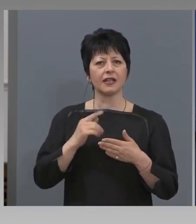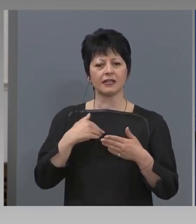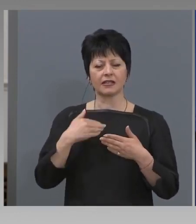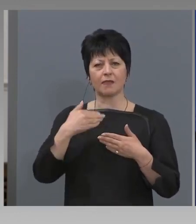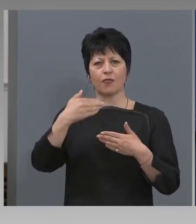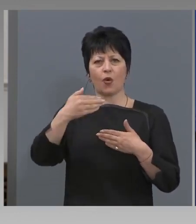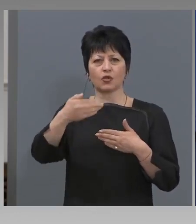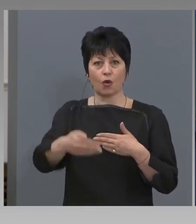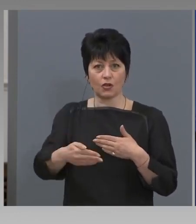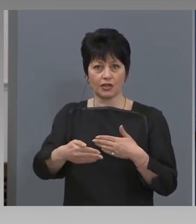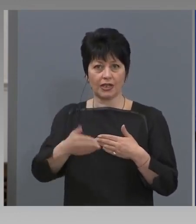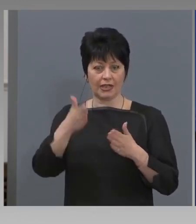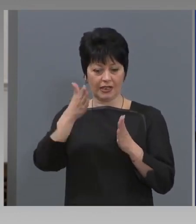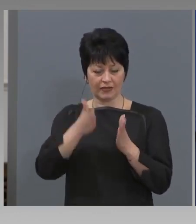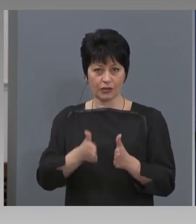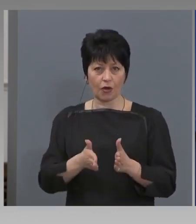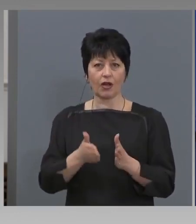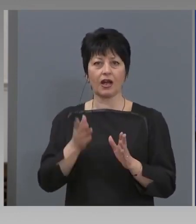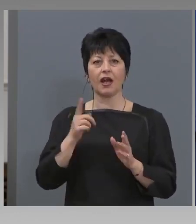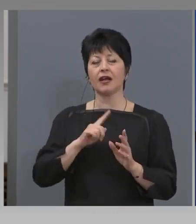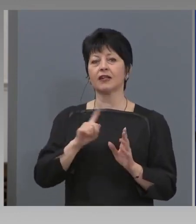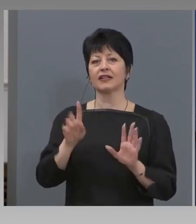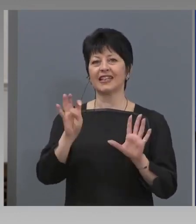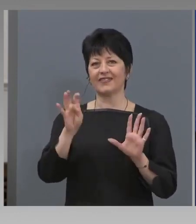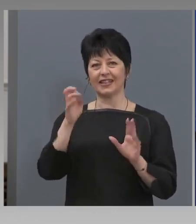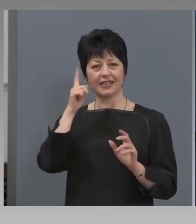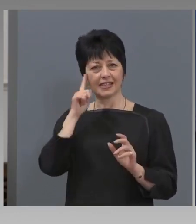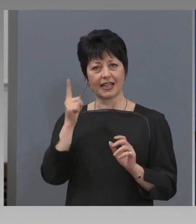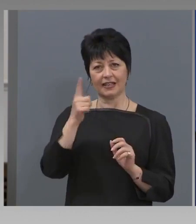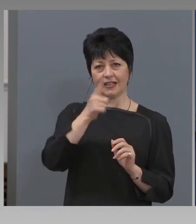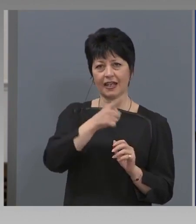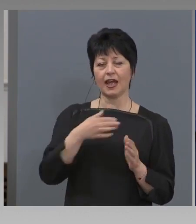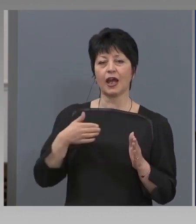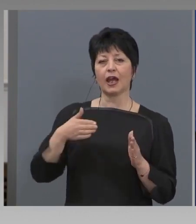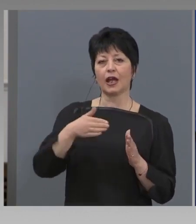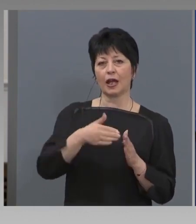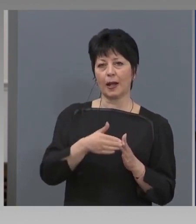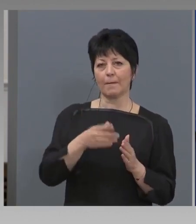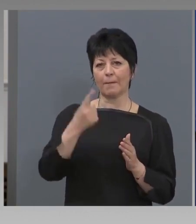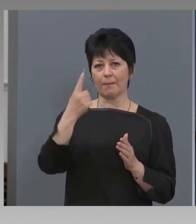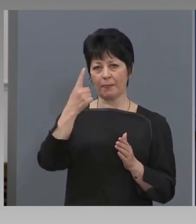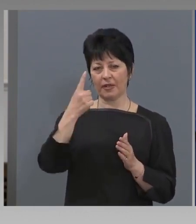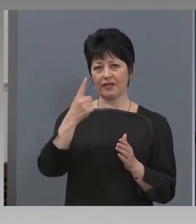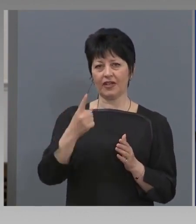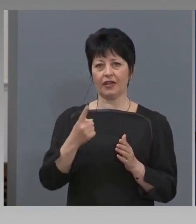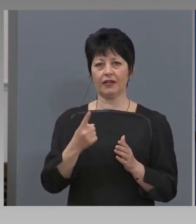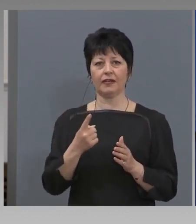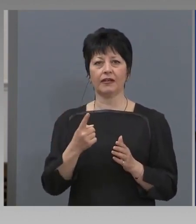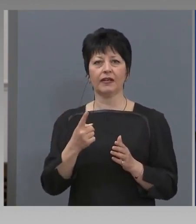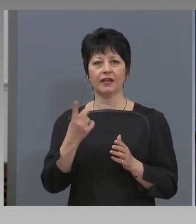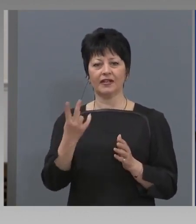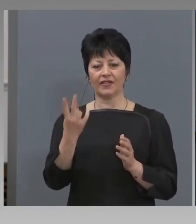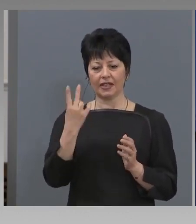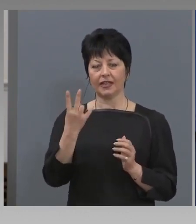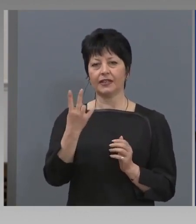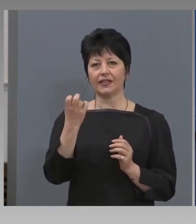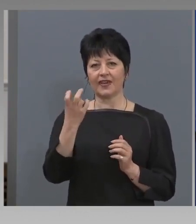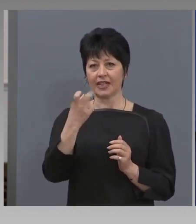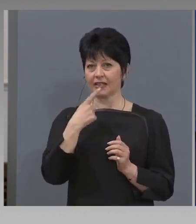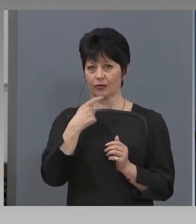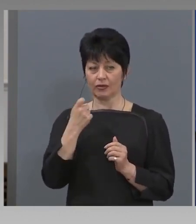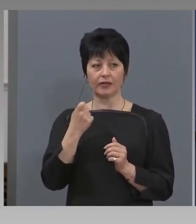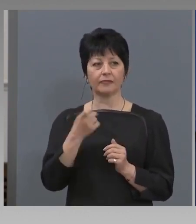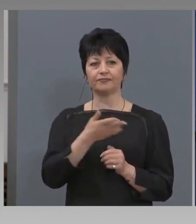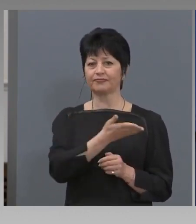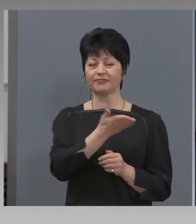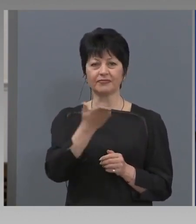към 1 марта 2020 година. Всеки клиент може